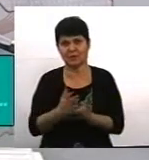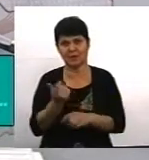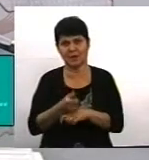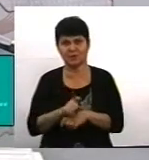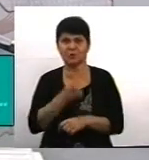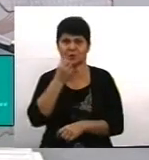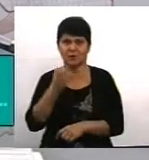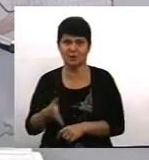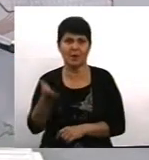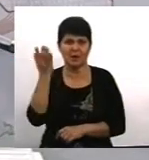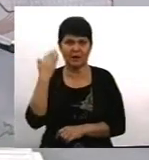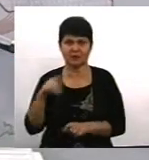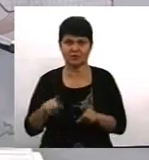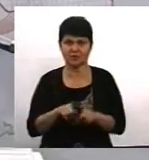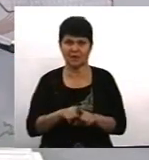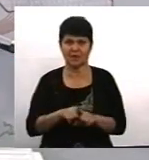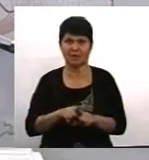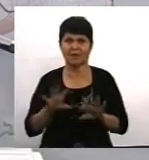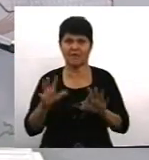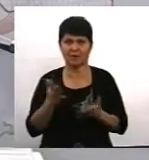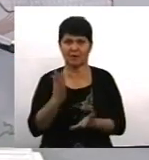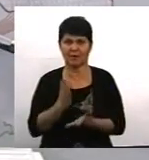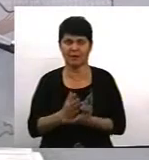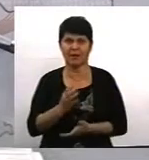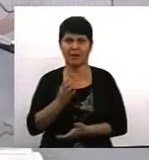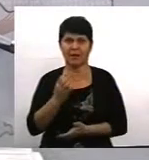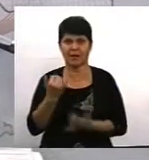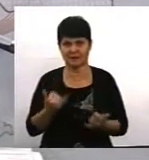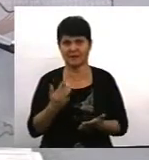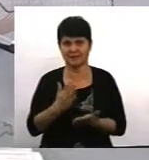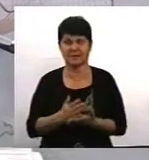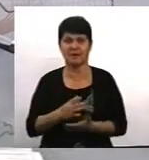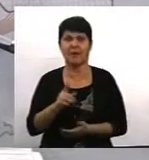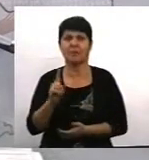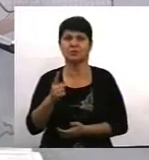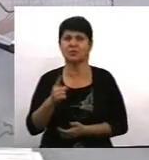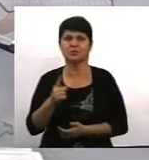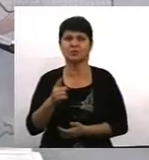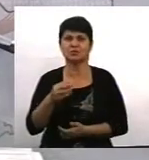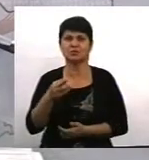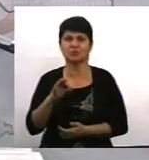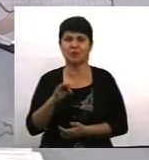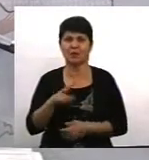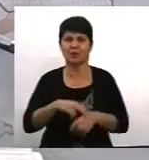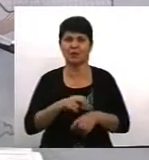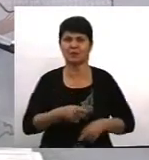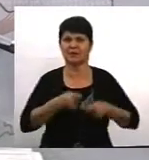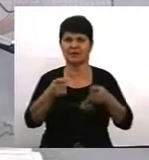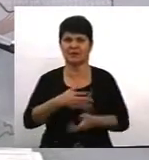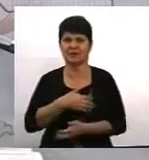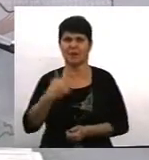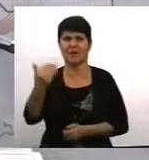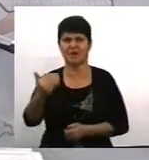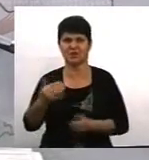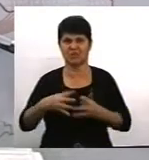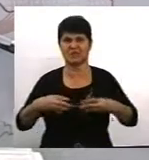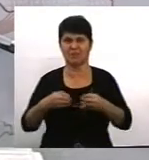випадки, я на жаль думаю, що і зараз є, коли поліція або не виїжджала, тому що говорили, що це ваші домашні справи, розбирайтеся. І дуже добре, що